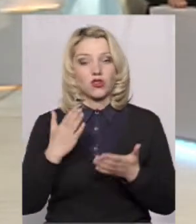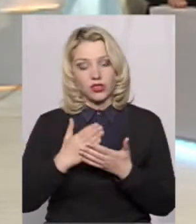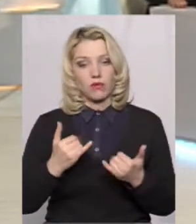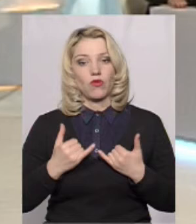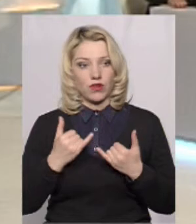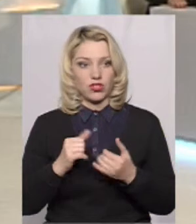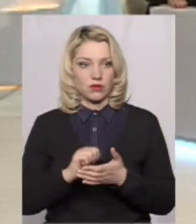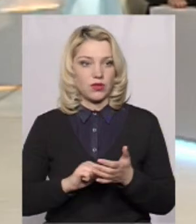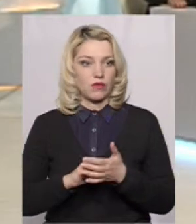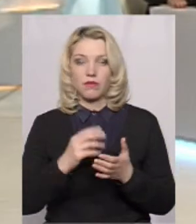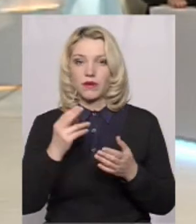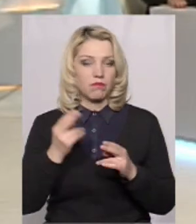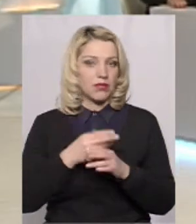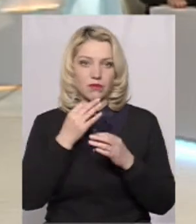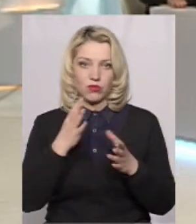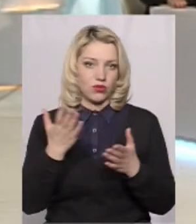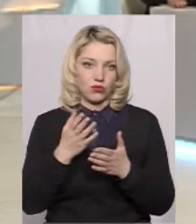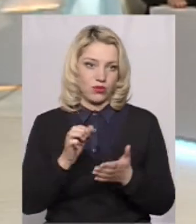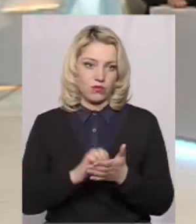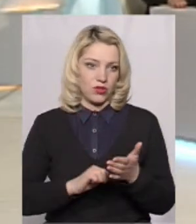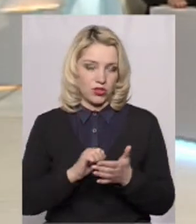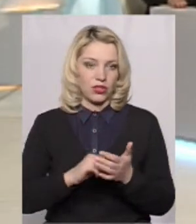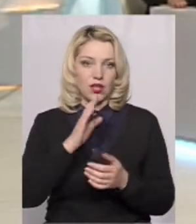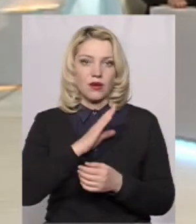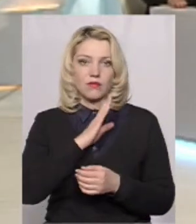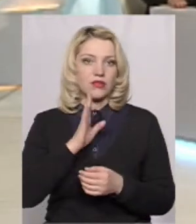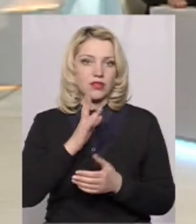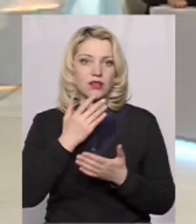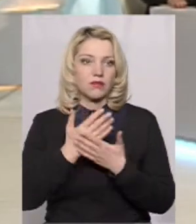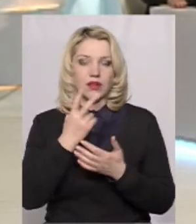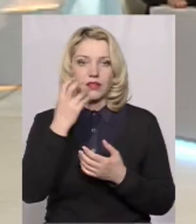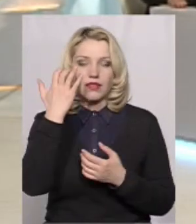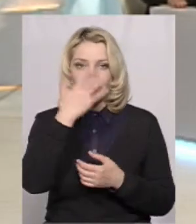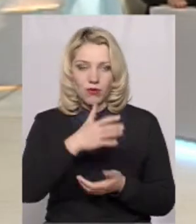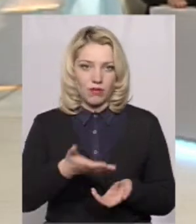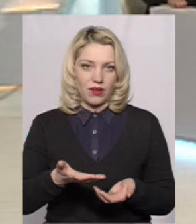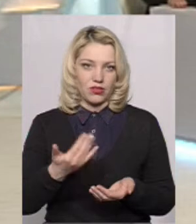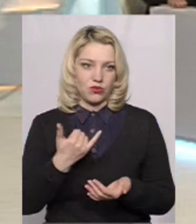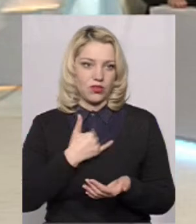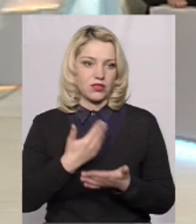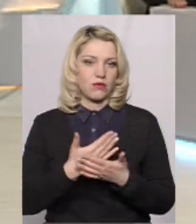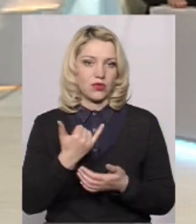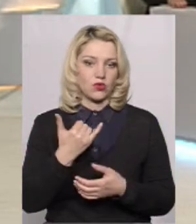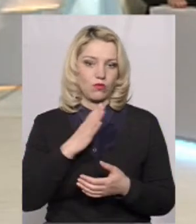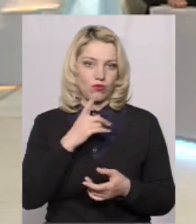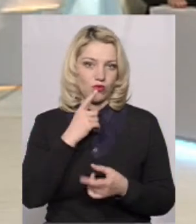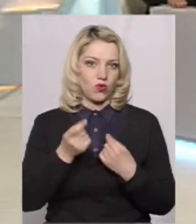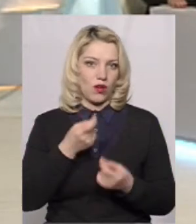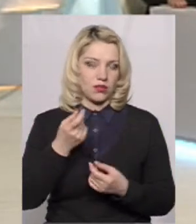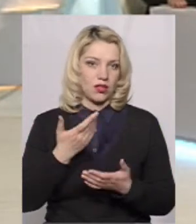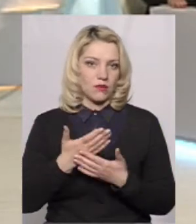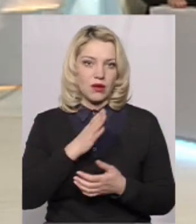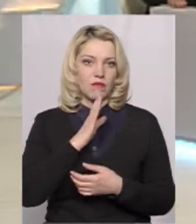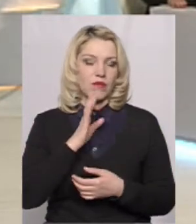на те, так? Без будь-якої причини. Без будь-якої причини. Батьки не побачили. У нас, наприклад, сьогодні був нюанс, що мама